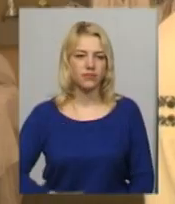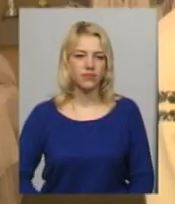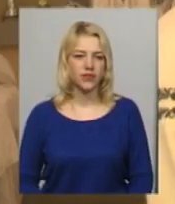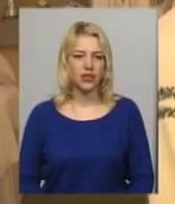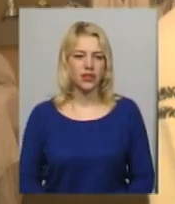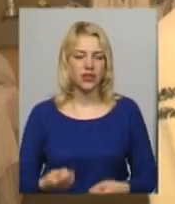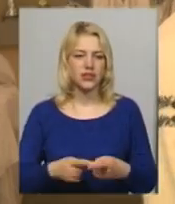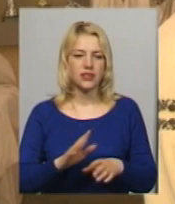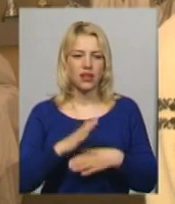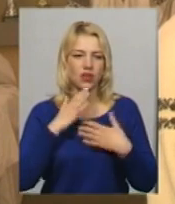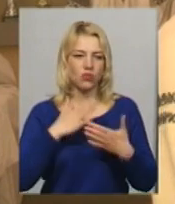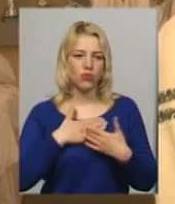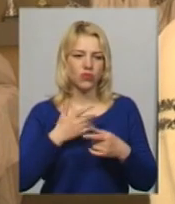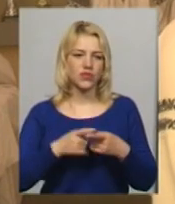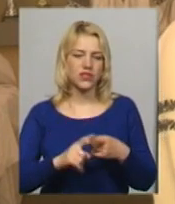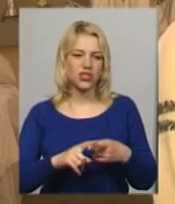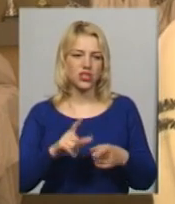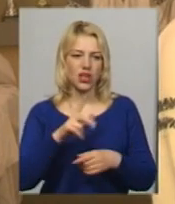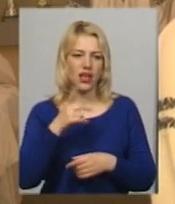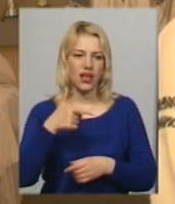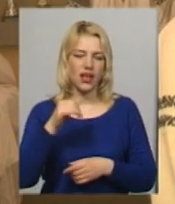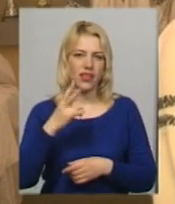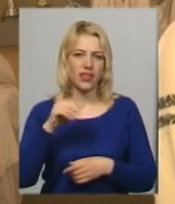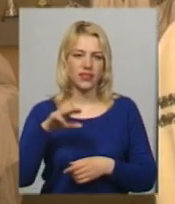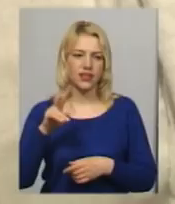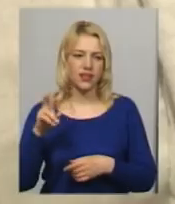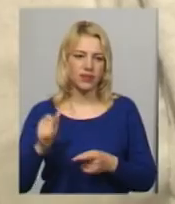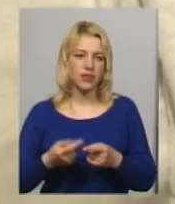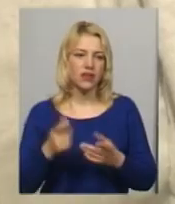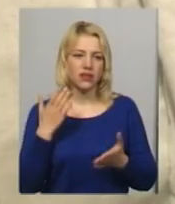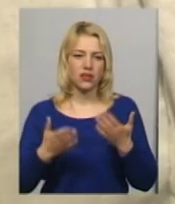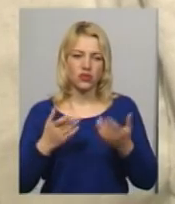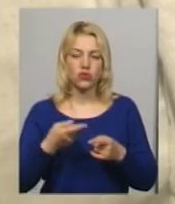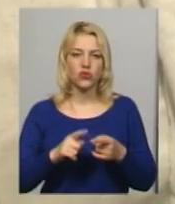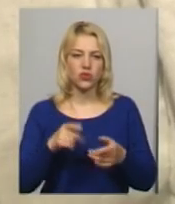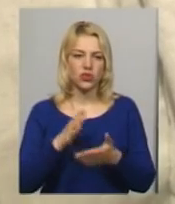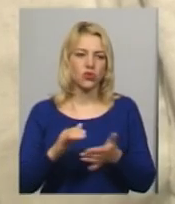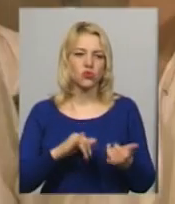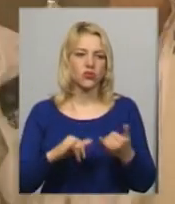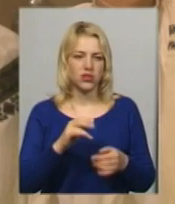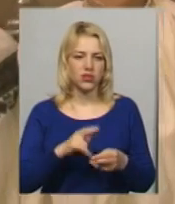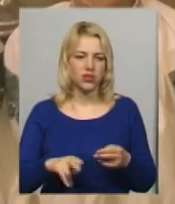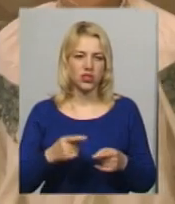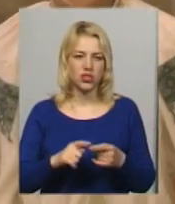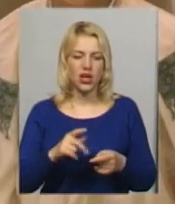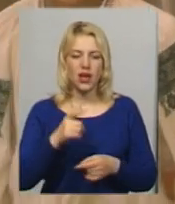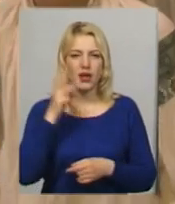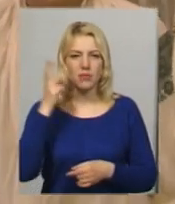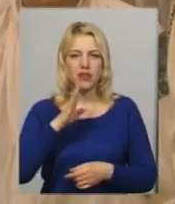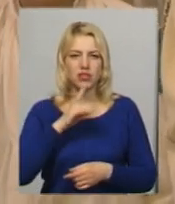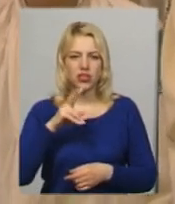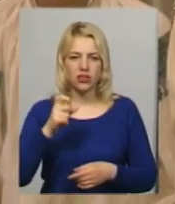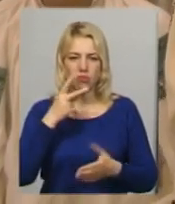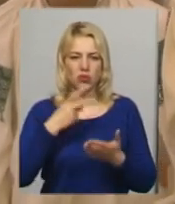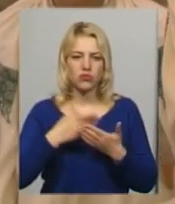Це не любов, це ж генетично закладено. Тобто, якщо воно є, ну куди ж ти дінеш? Хмельничанка Світлана Делікатна